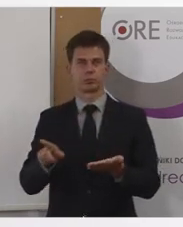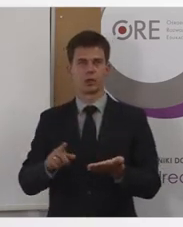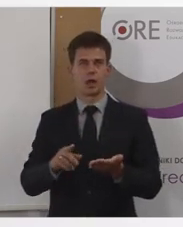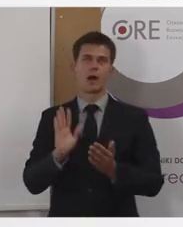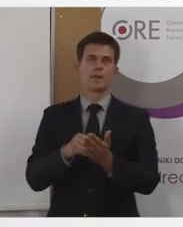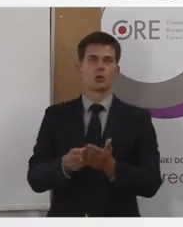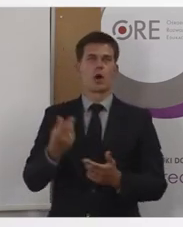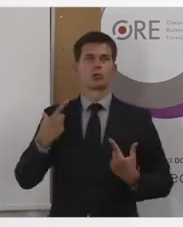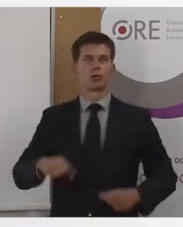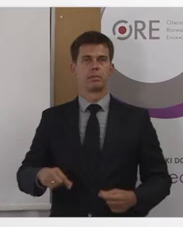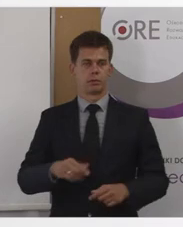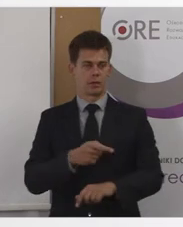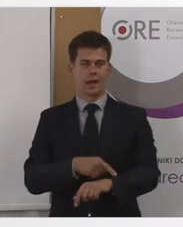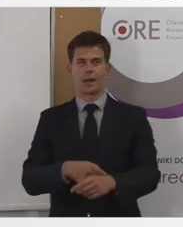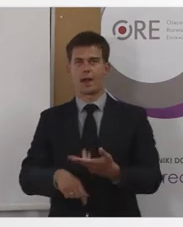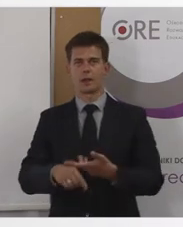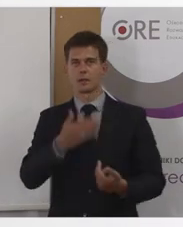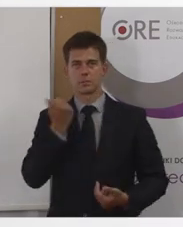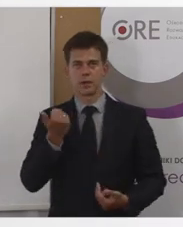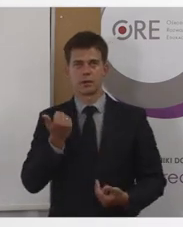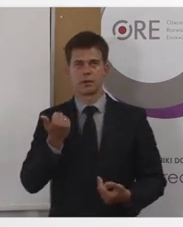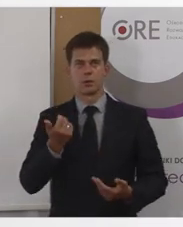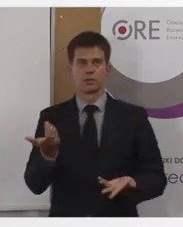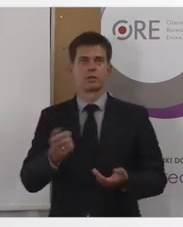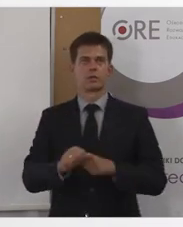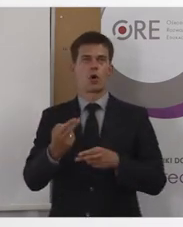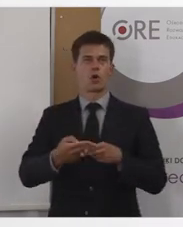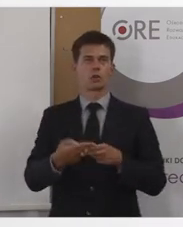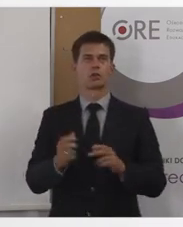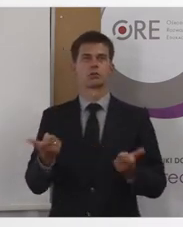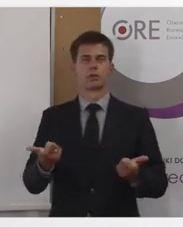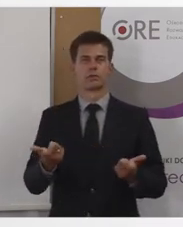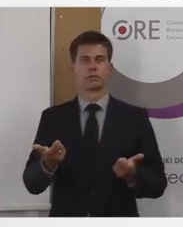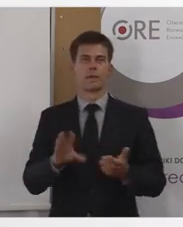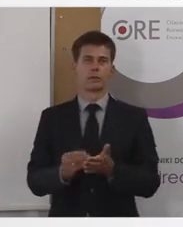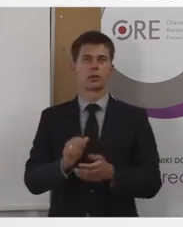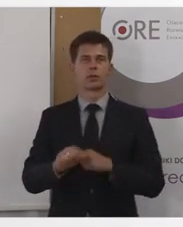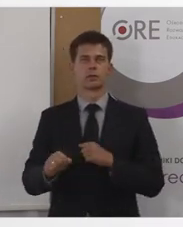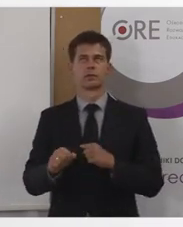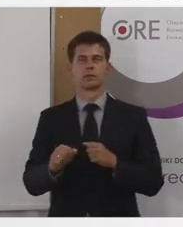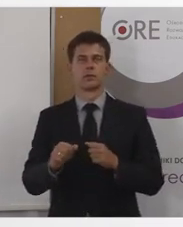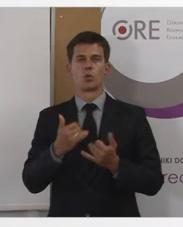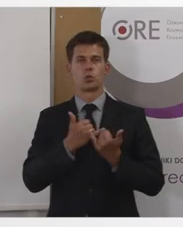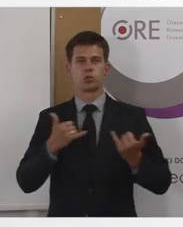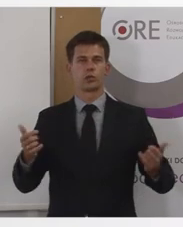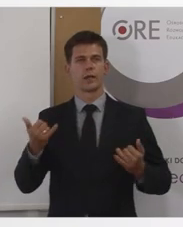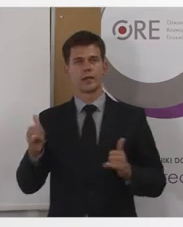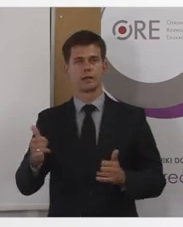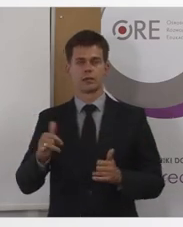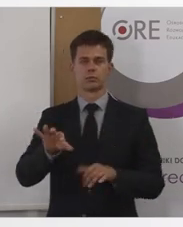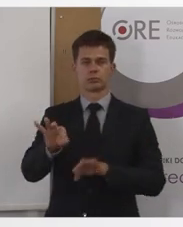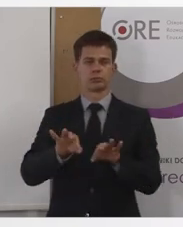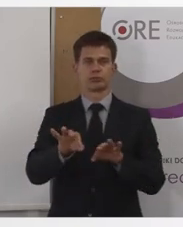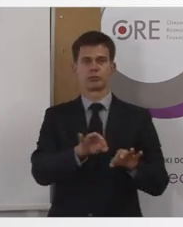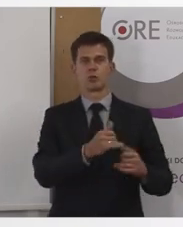przykład niepełnosprawne manualnie, które korzystają ze specjalnych na przykład tak zwanych switchy, czyli takich urządzeń, które pozwalają sterować